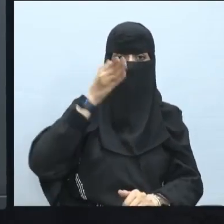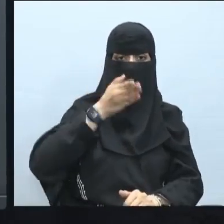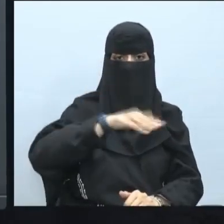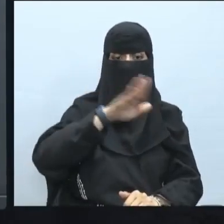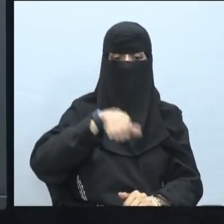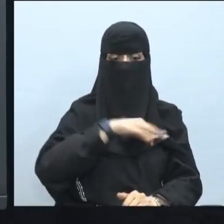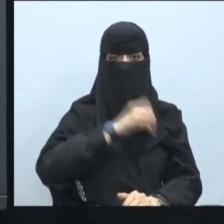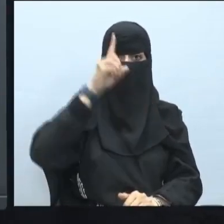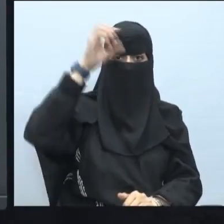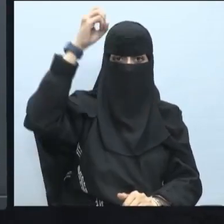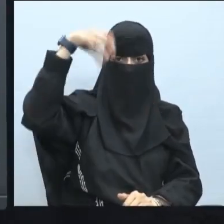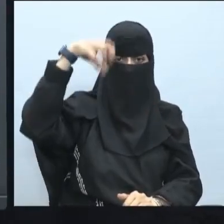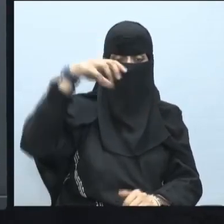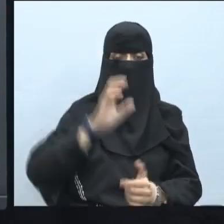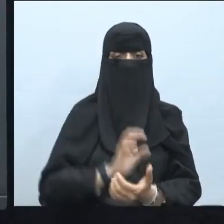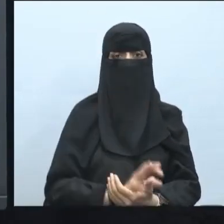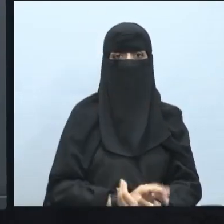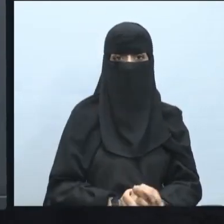عليكم ورحمة الله وبركاته